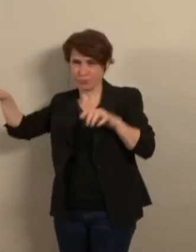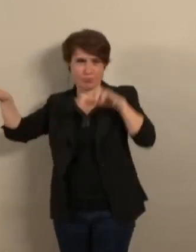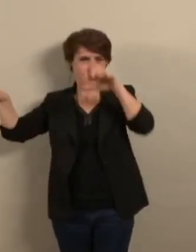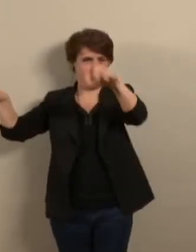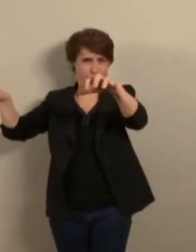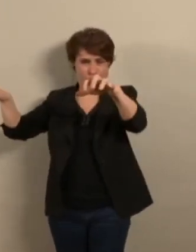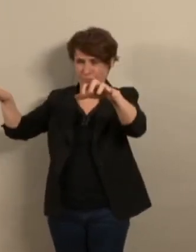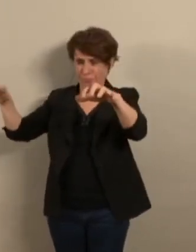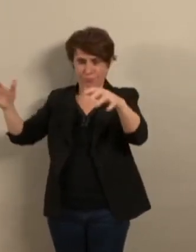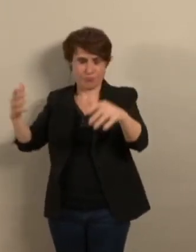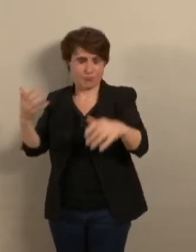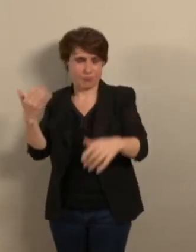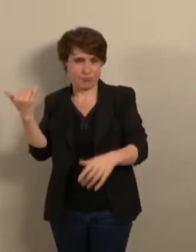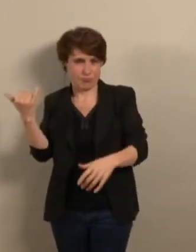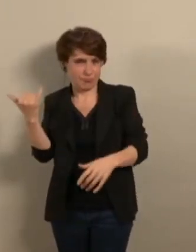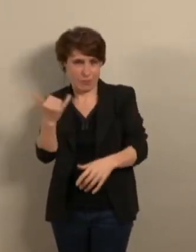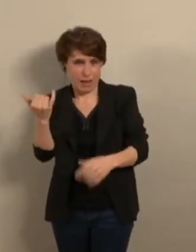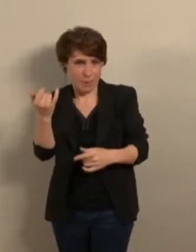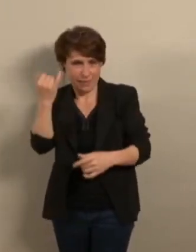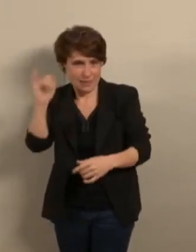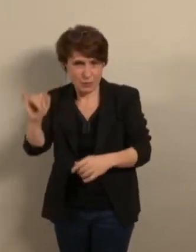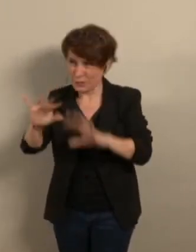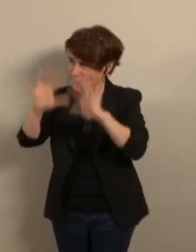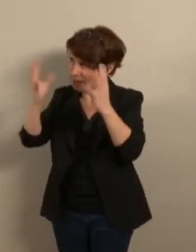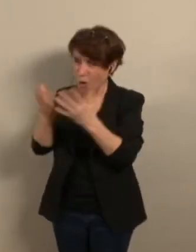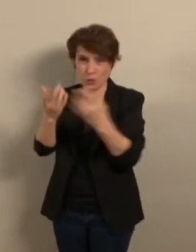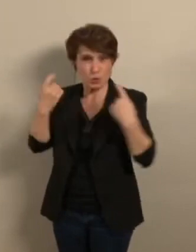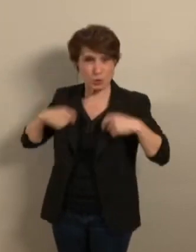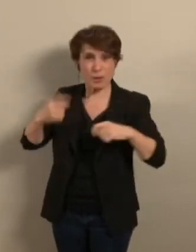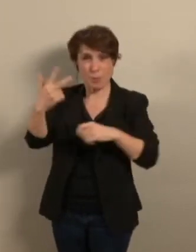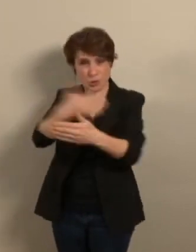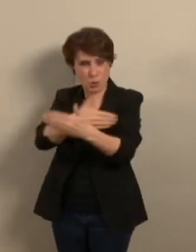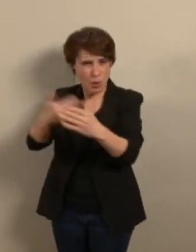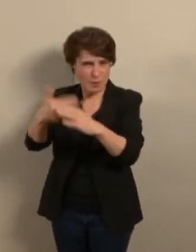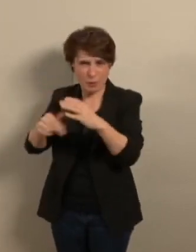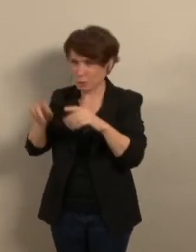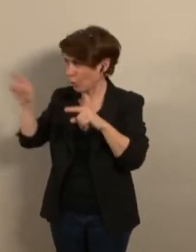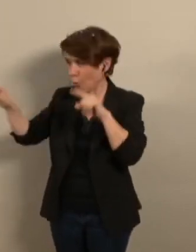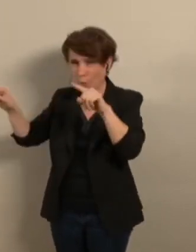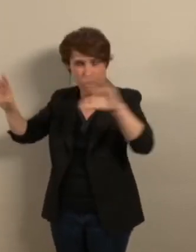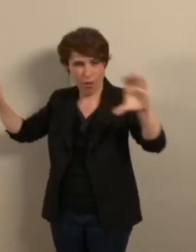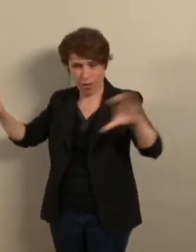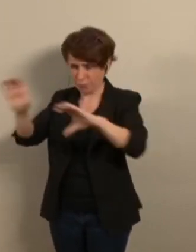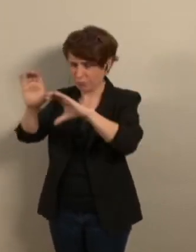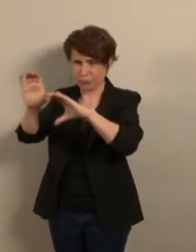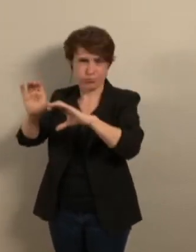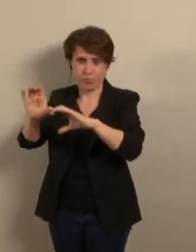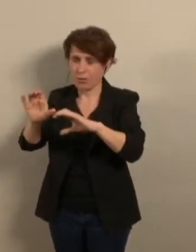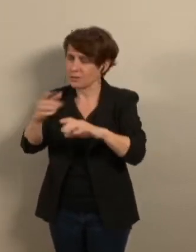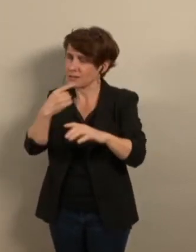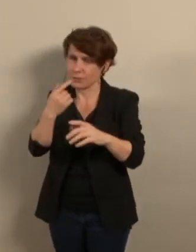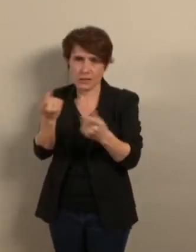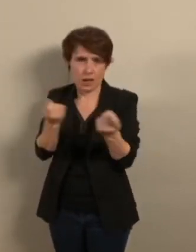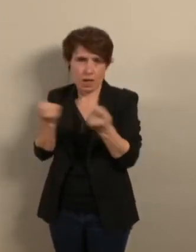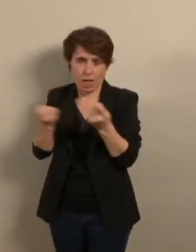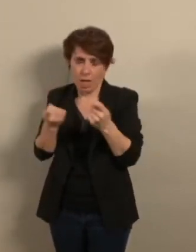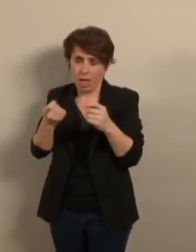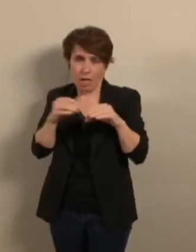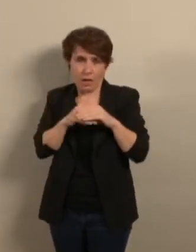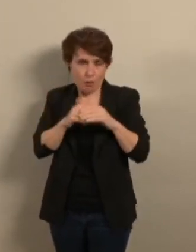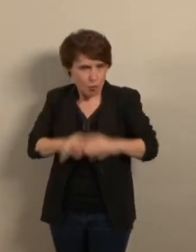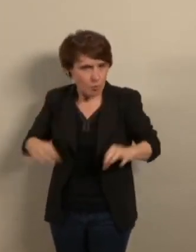boulevard Jean-Pin pour 3 millions d'euros au total pour des réunions d'élus ne correspondant pas à une gestion sobre des deniers publics,